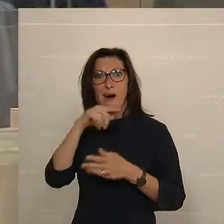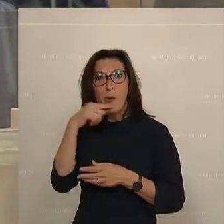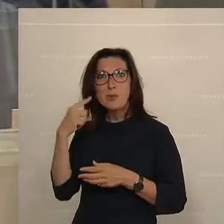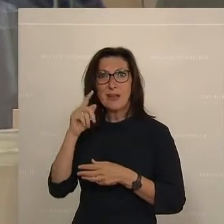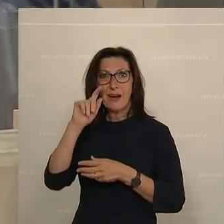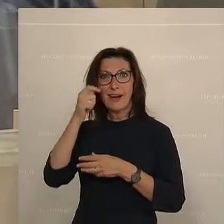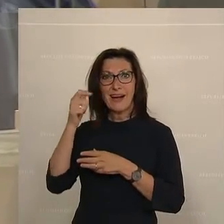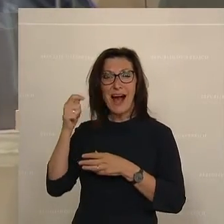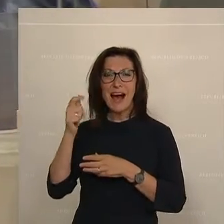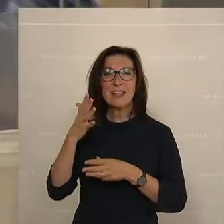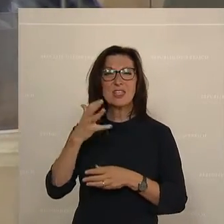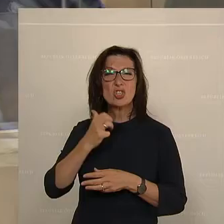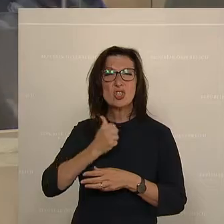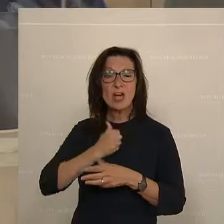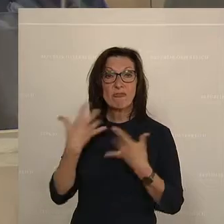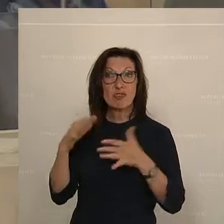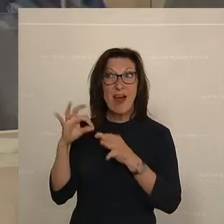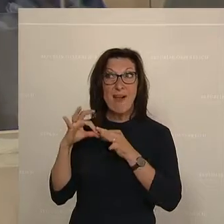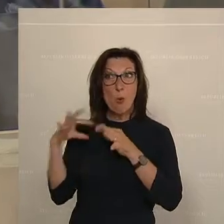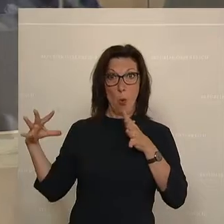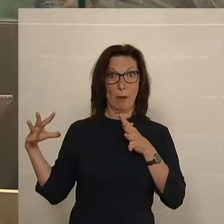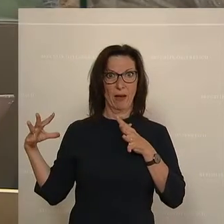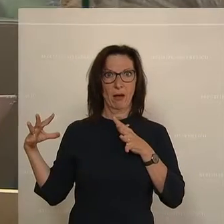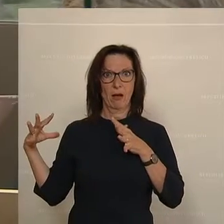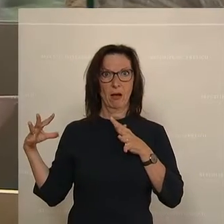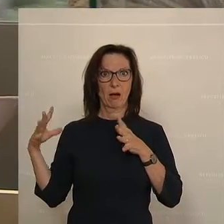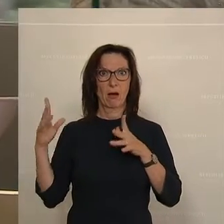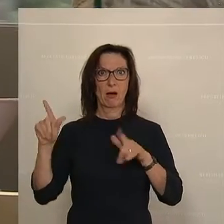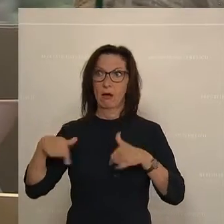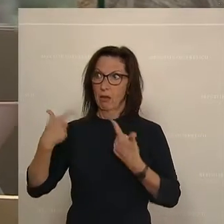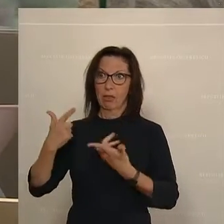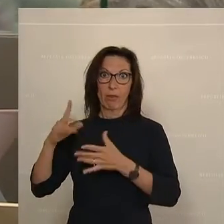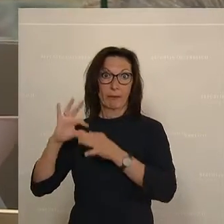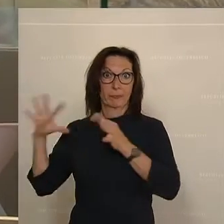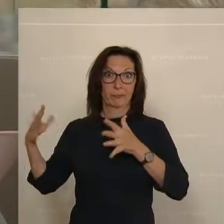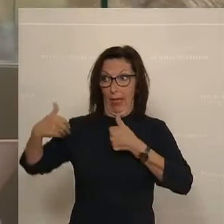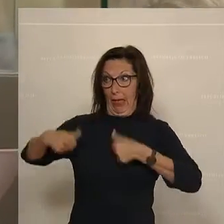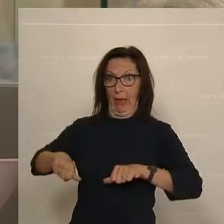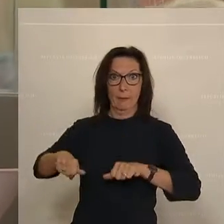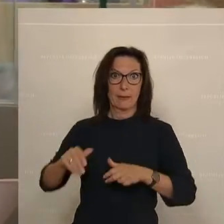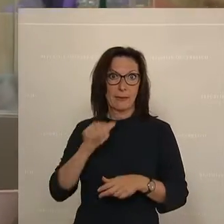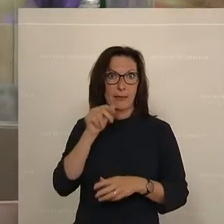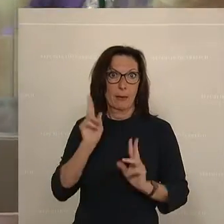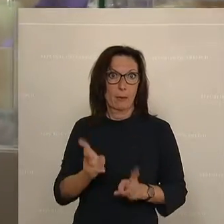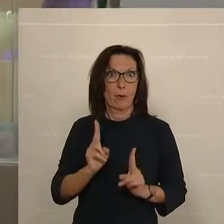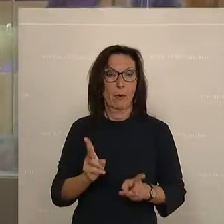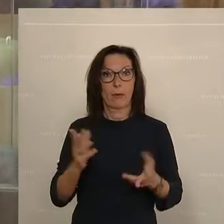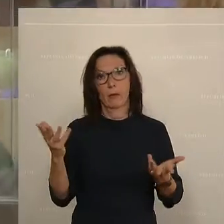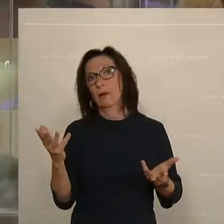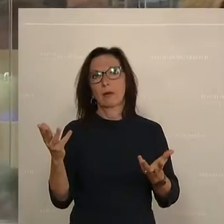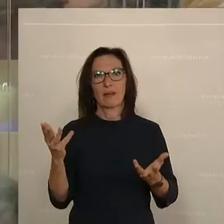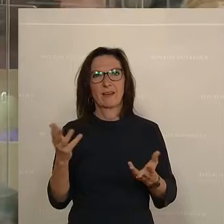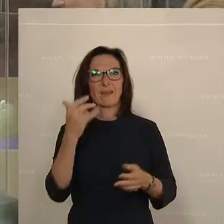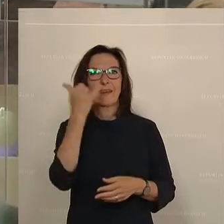russischem Gas vorantreiben, desto geringer wird unsere Abhängigkeit, desto schwieriger kann man uns erpressen. Jedes letzten